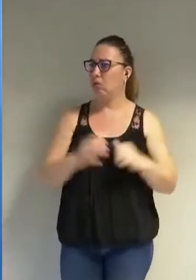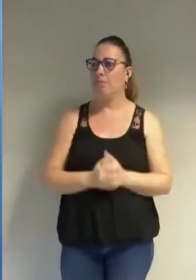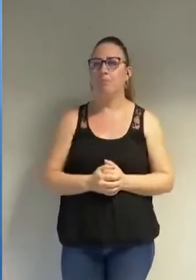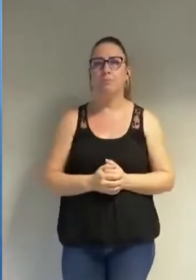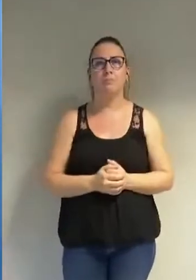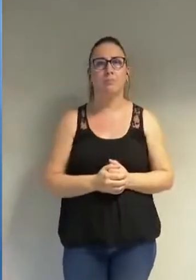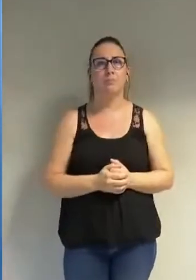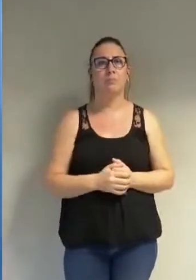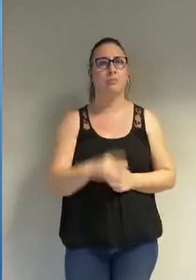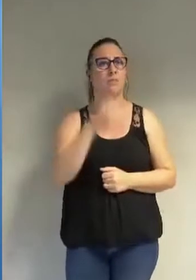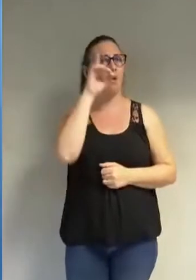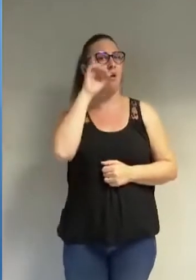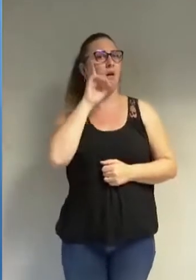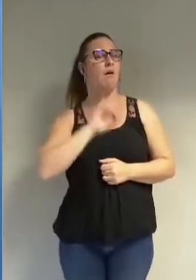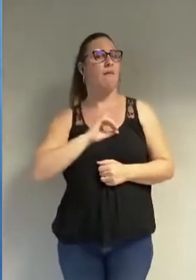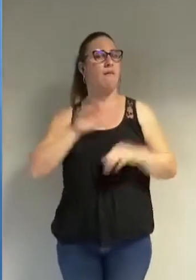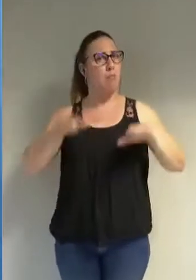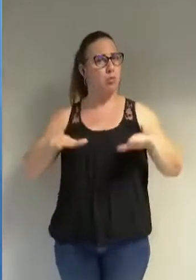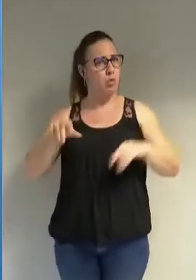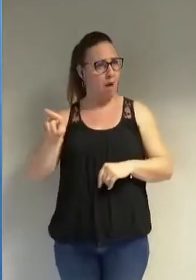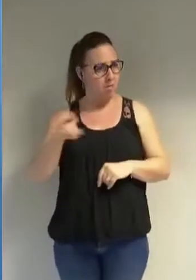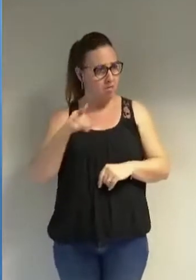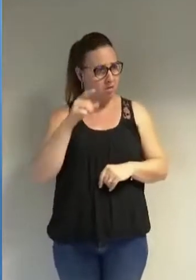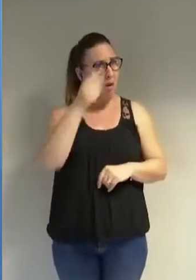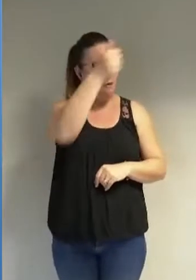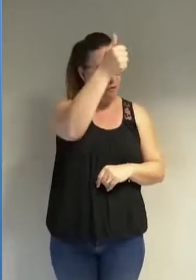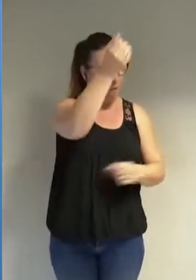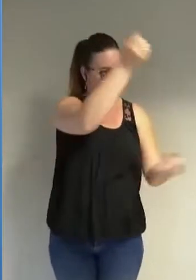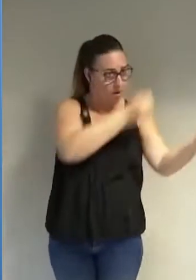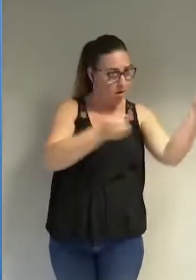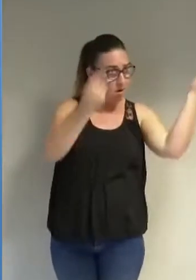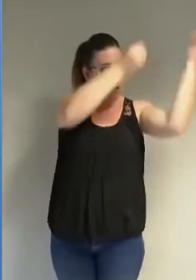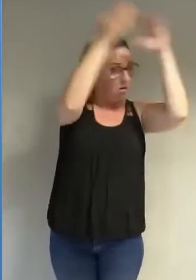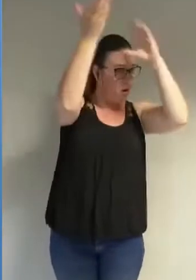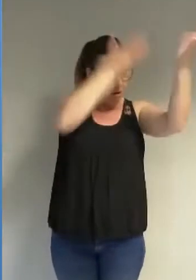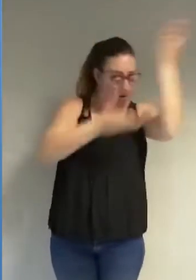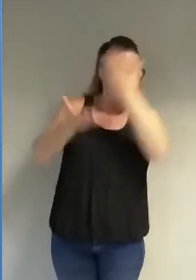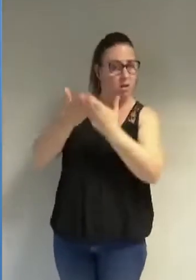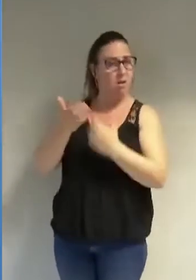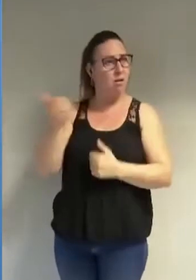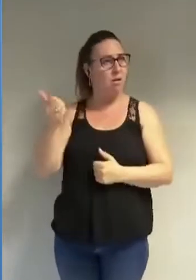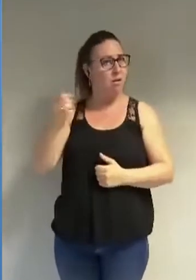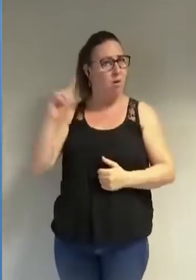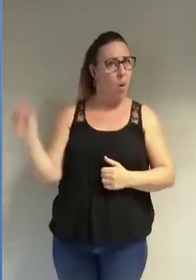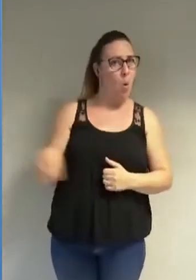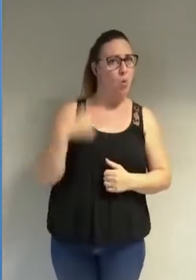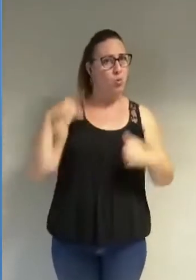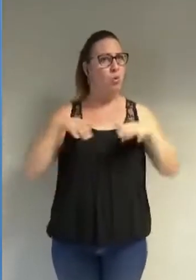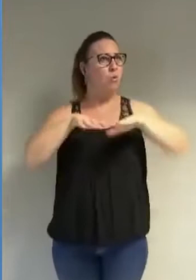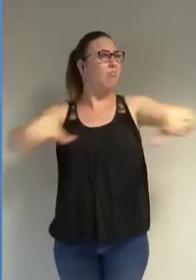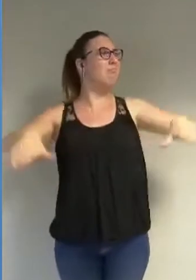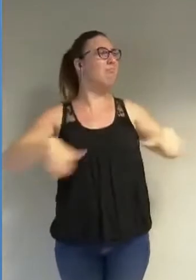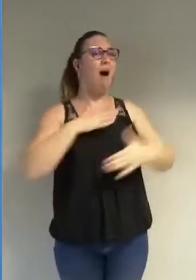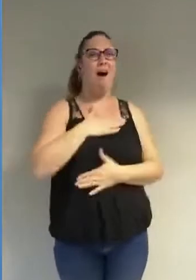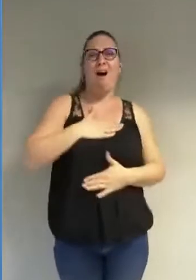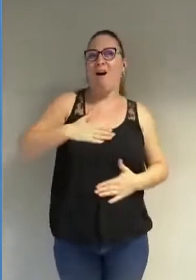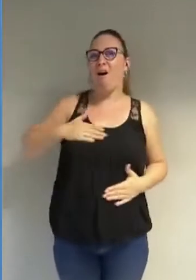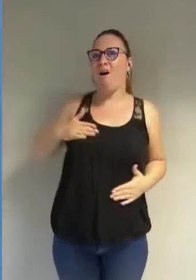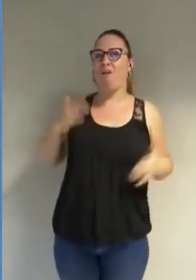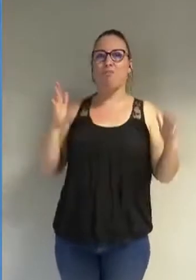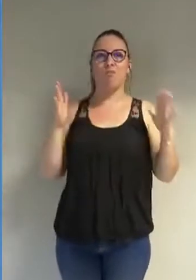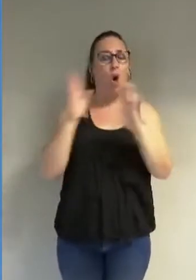les femmes musulmanes est-ce que vous y avez pensé à toutes celles qui se baignent aujourd'hui en tranquillité en